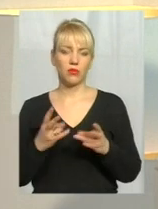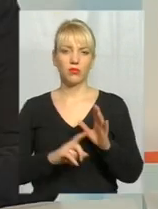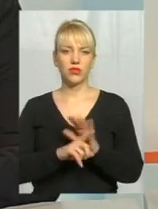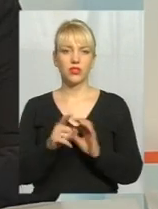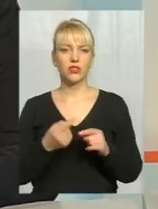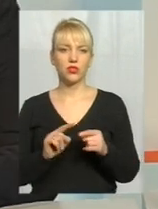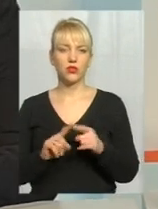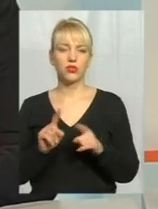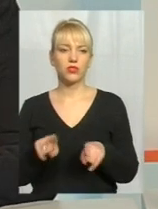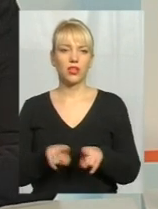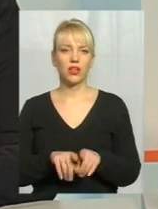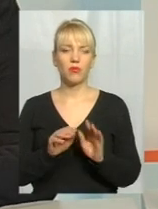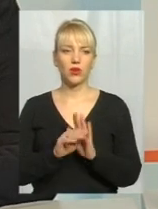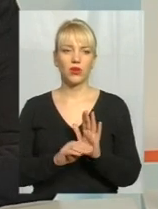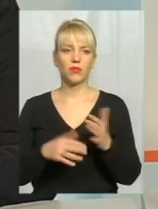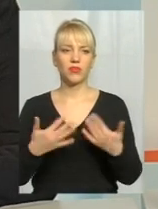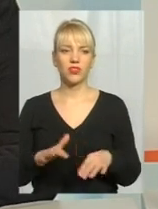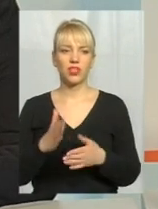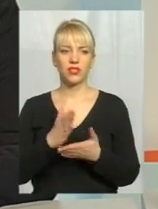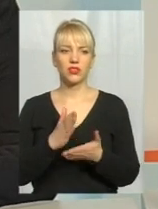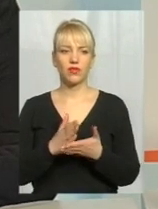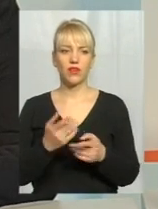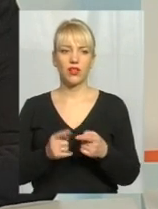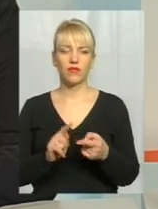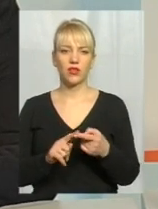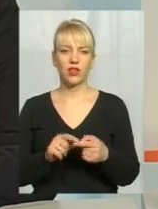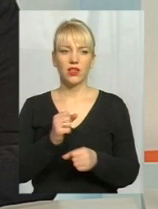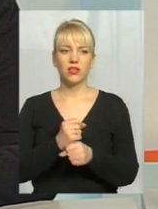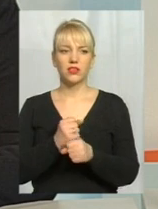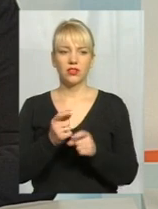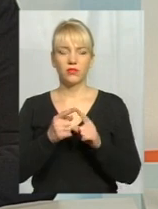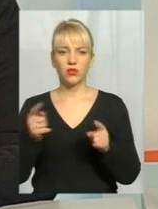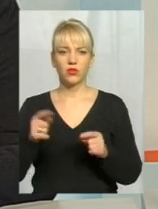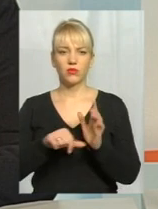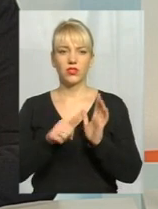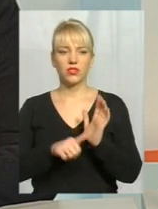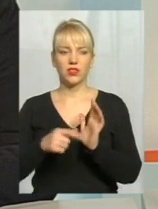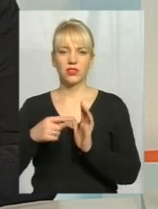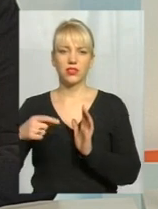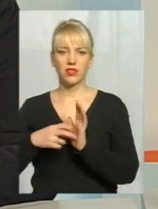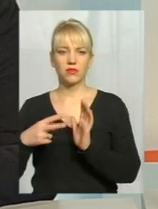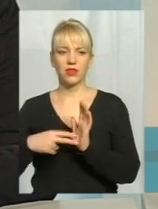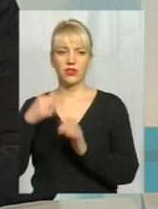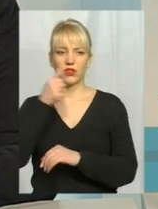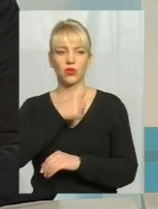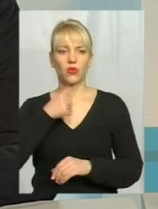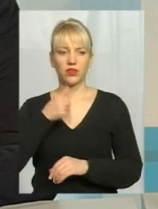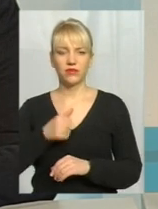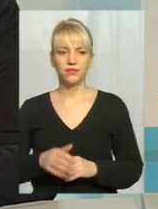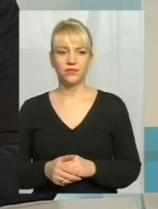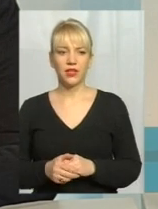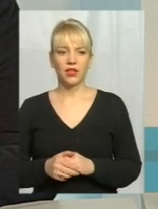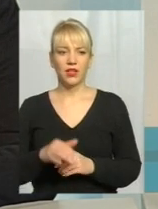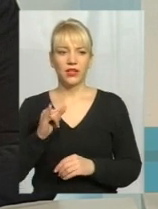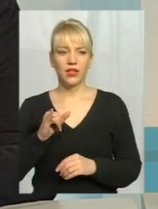ще з того, що така програма вже існувала два роки. Вона діяла протягом 16-17 років. В 17